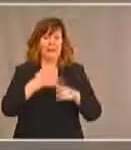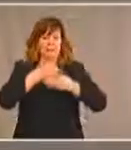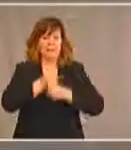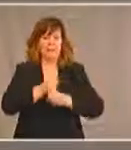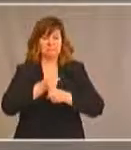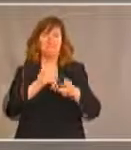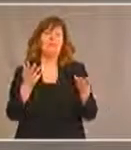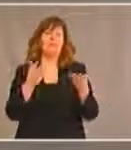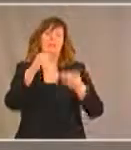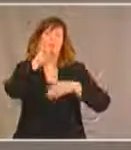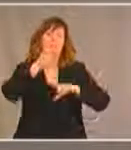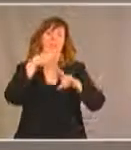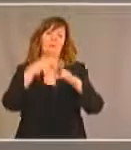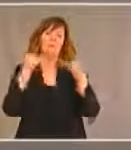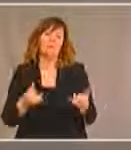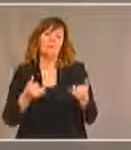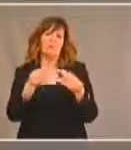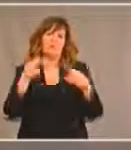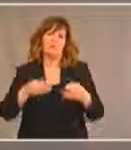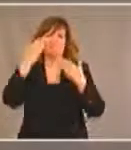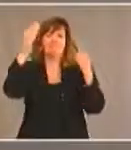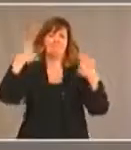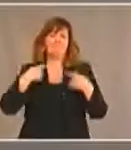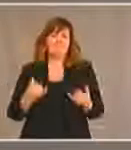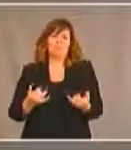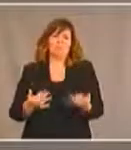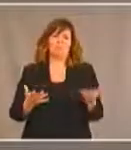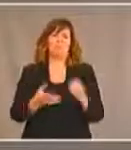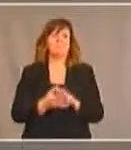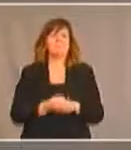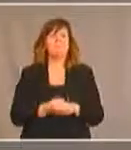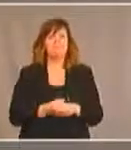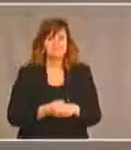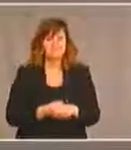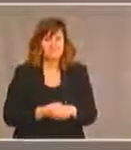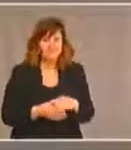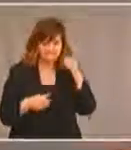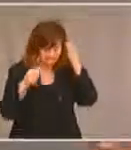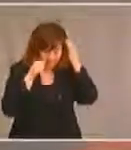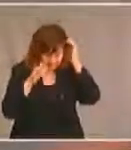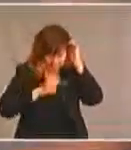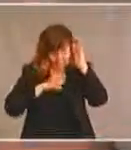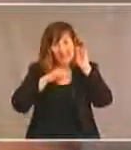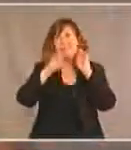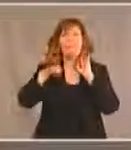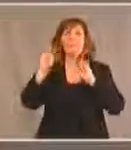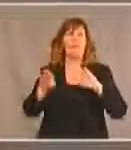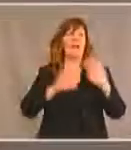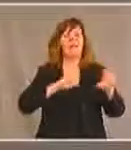prématuré de discuter de ces questions pour le moment. Il y a encore quelques autres questions pour vous, mais je vais changer de vitesse